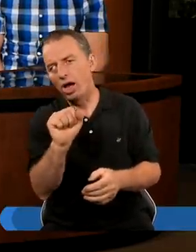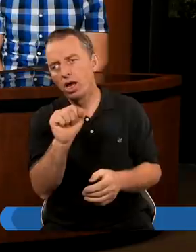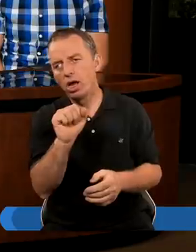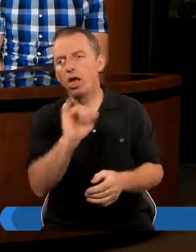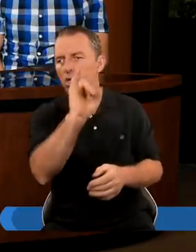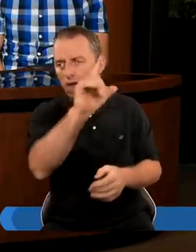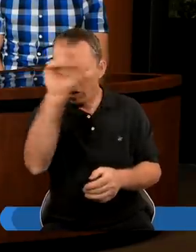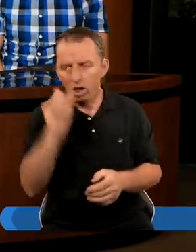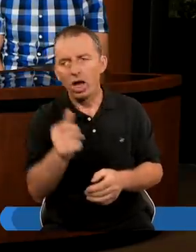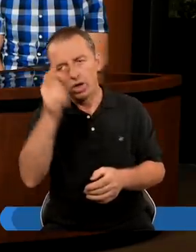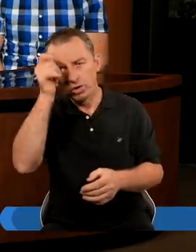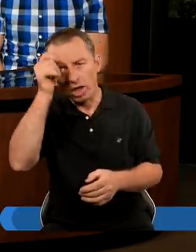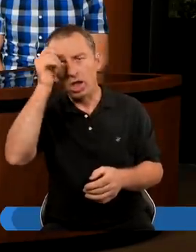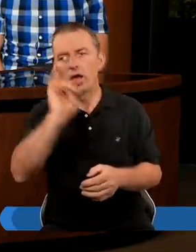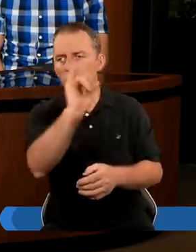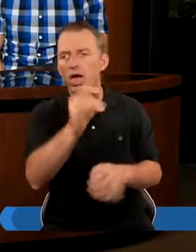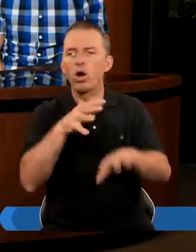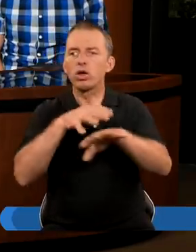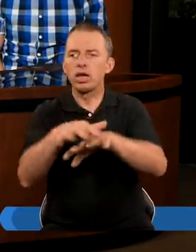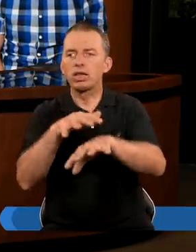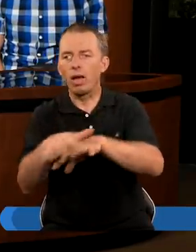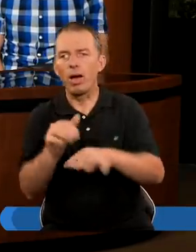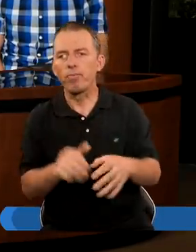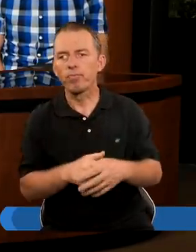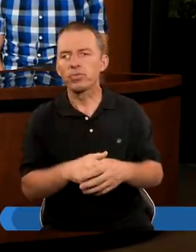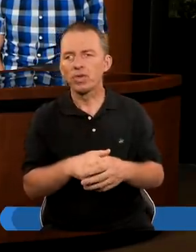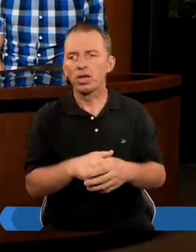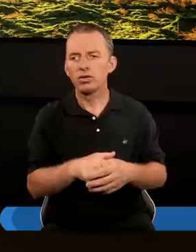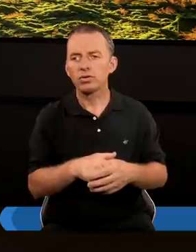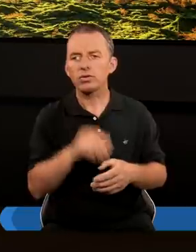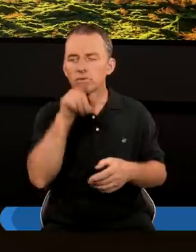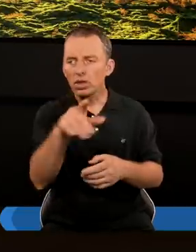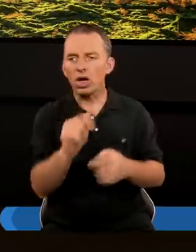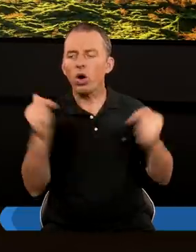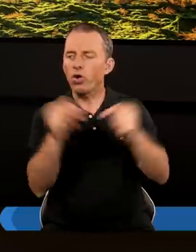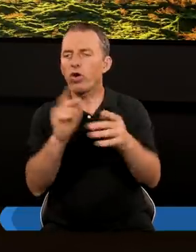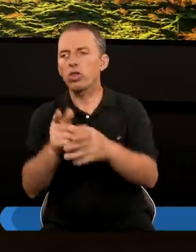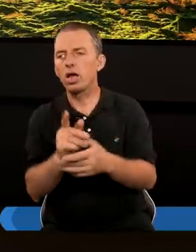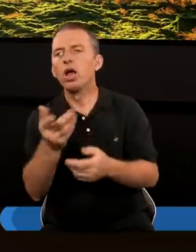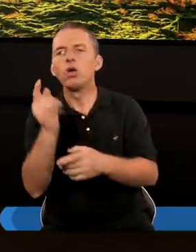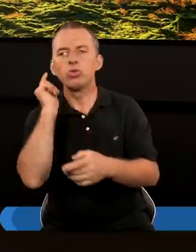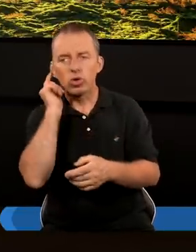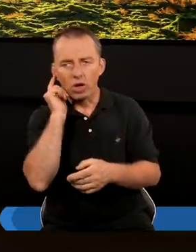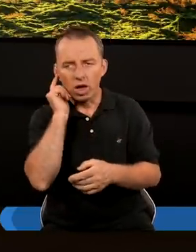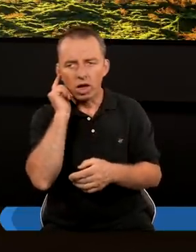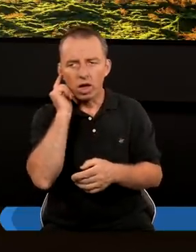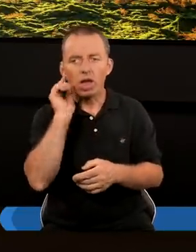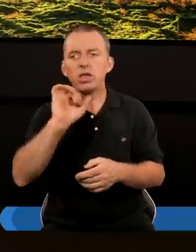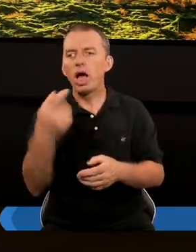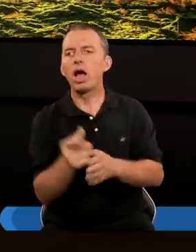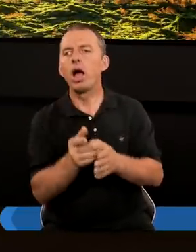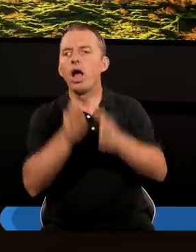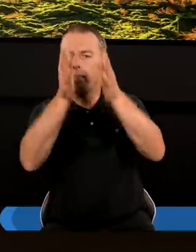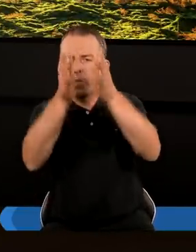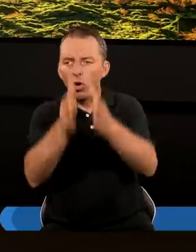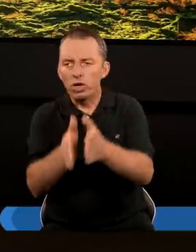I jego ludem A szatanem I jego systemem Wiele z tych interpretacji Jestem pewien Słyszeliście Jaka